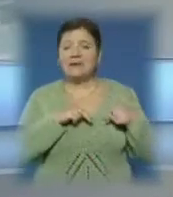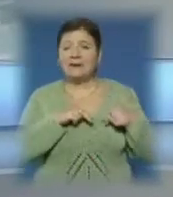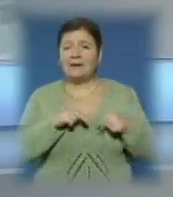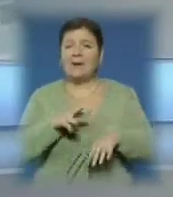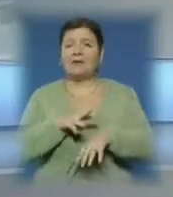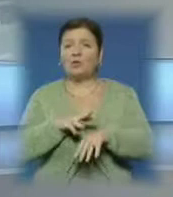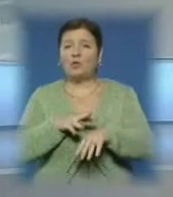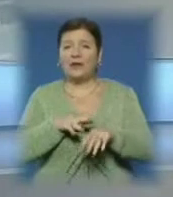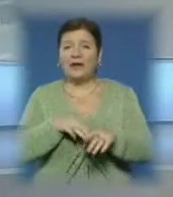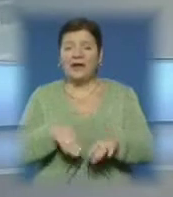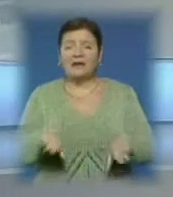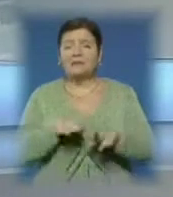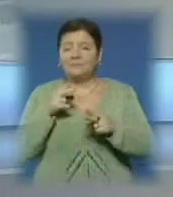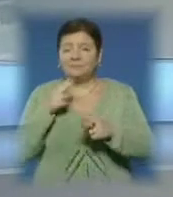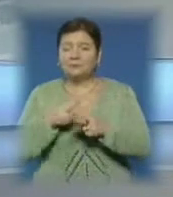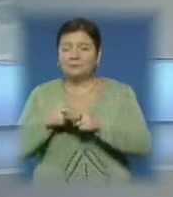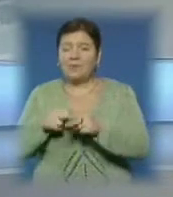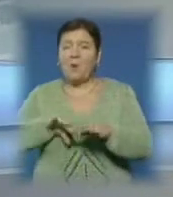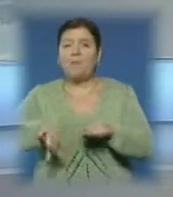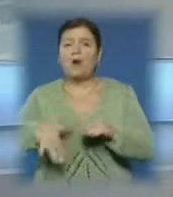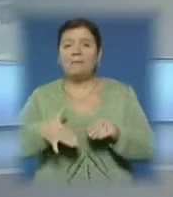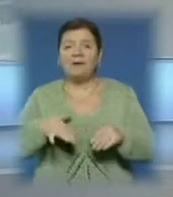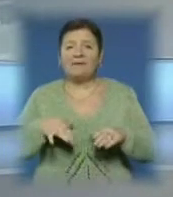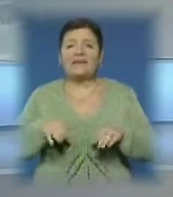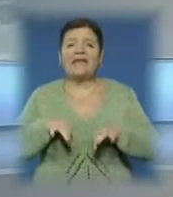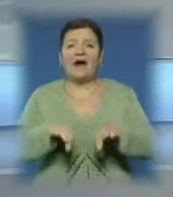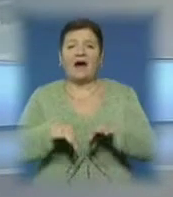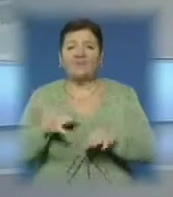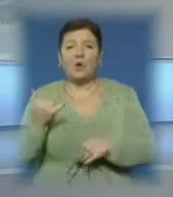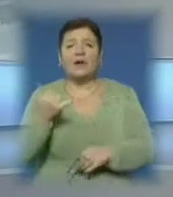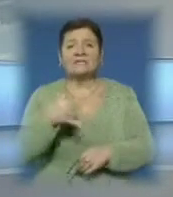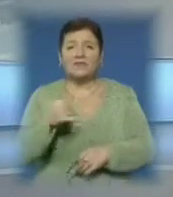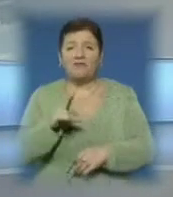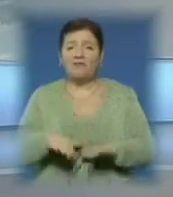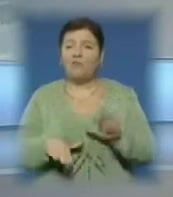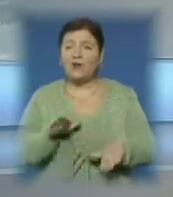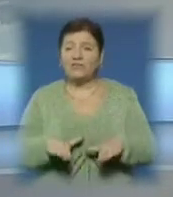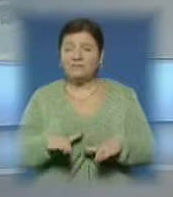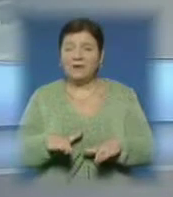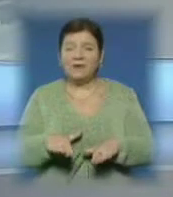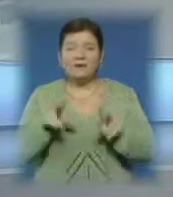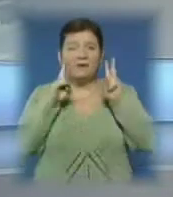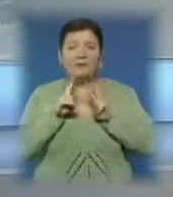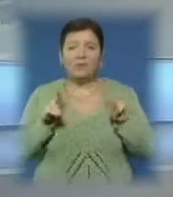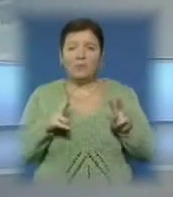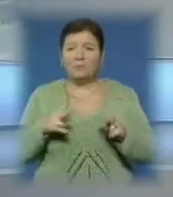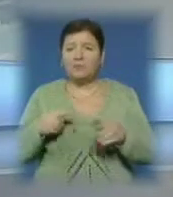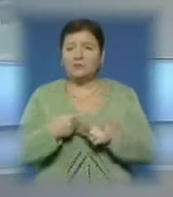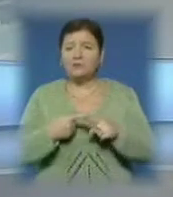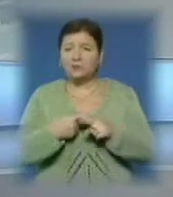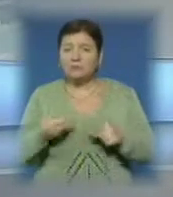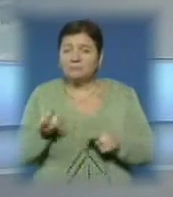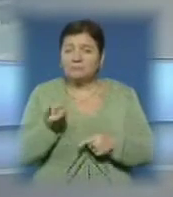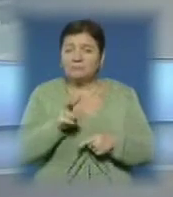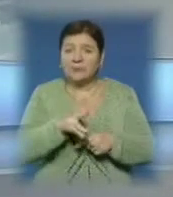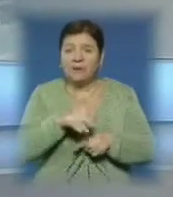завадили озброєнному злоумиснику пограбувати автозаправку на околиці Мукачева. Невідомий у масті з ножем увірвався вночі у приміщення АЗС на